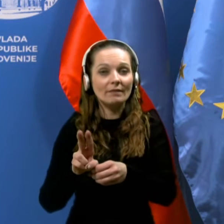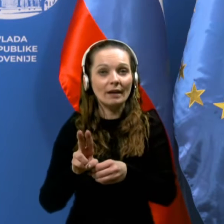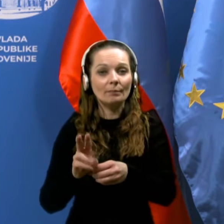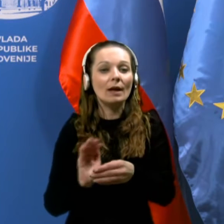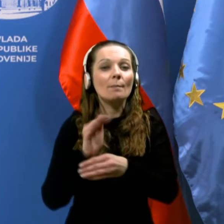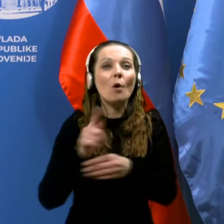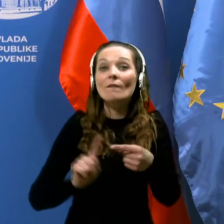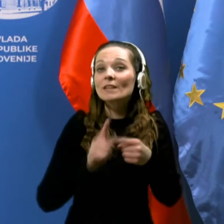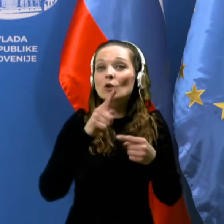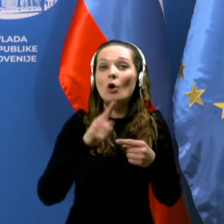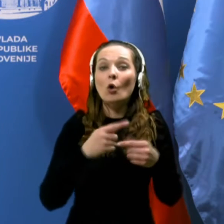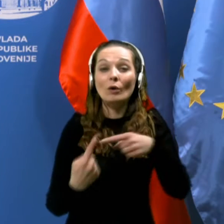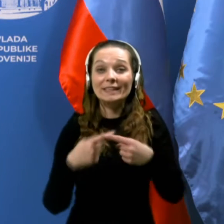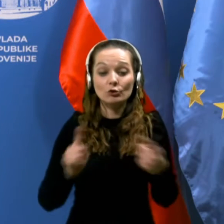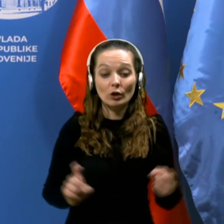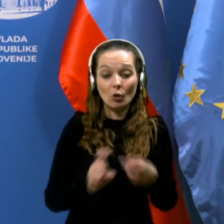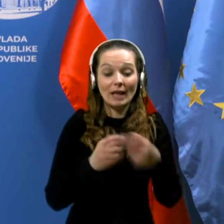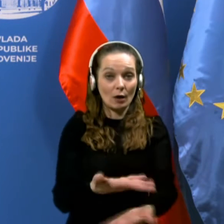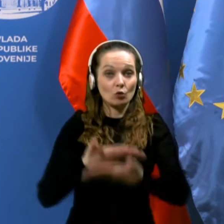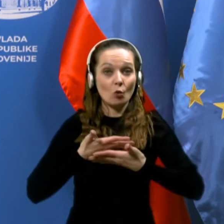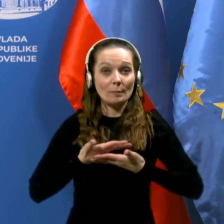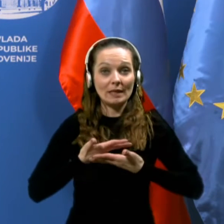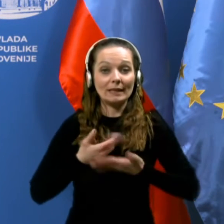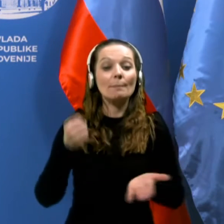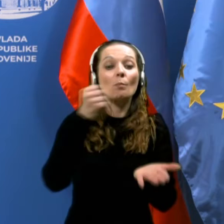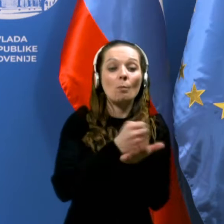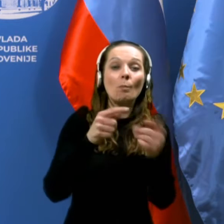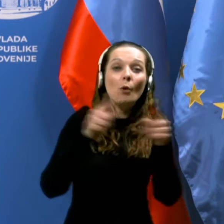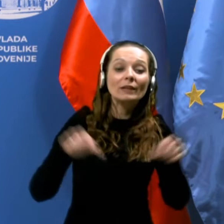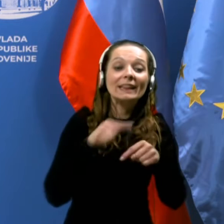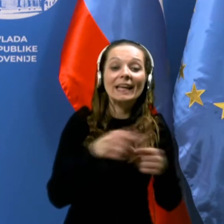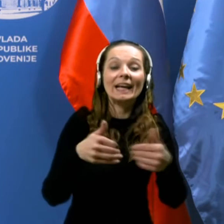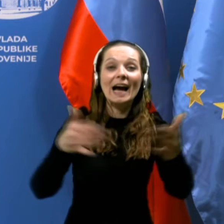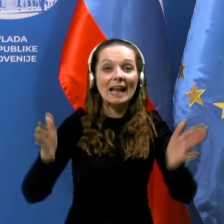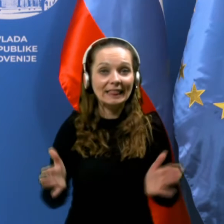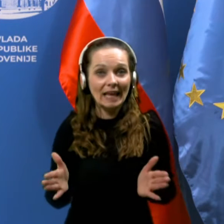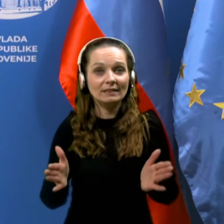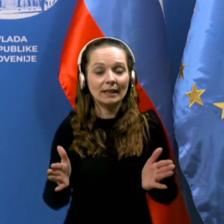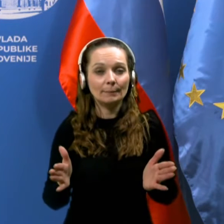visokorizičnem kontaktu dobiti potrdilo o tej karantenskem